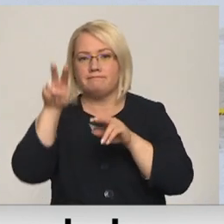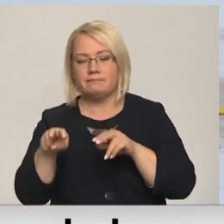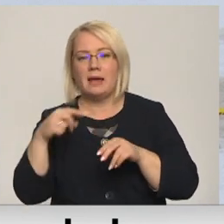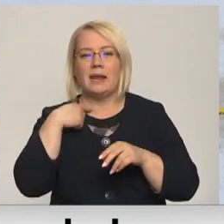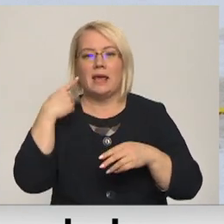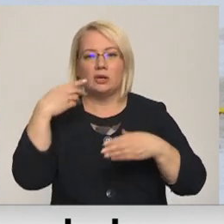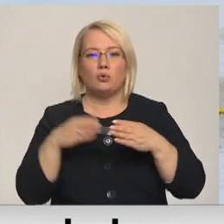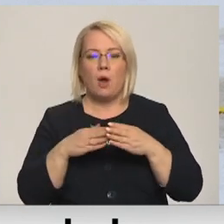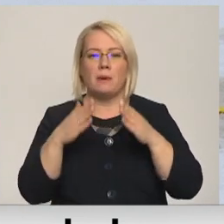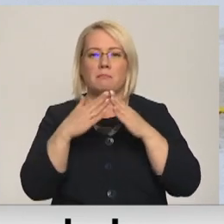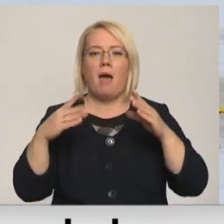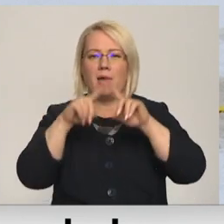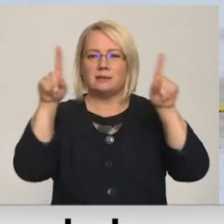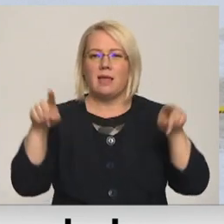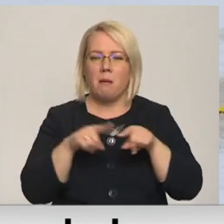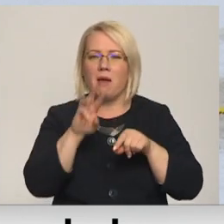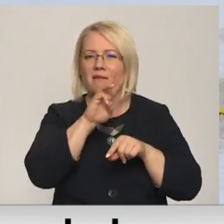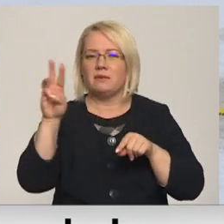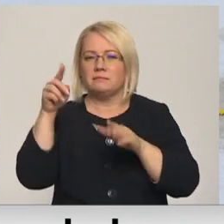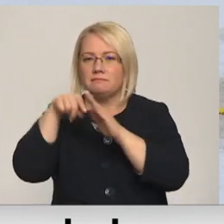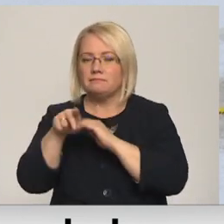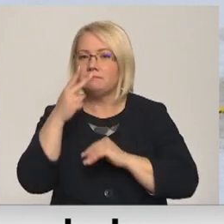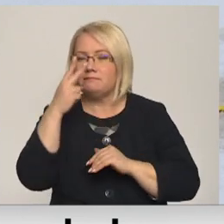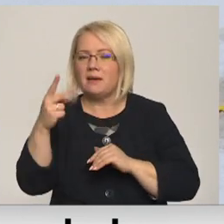pārliecināties, vai konkrētajā vietā tas ir atļauts.